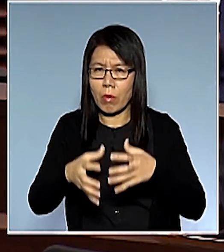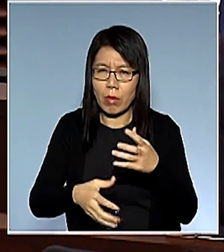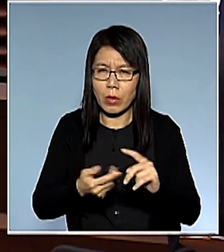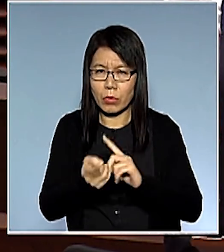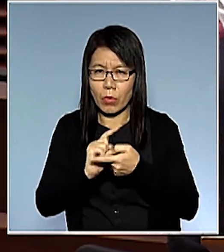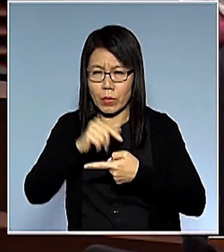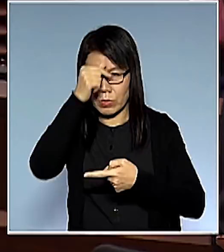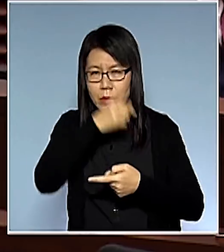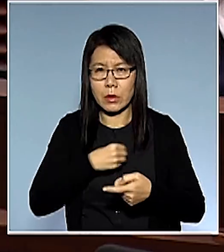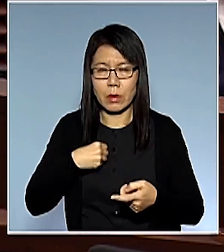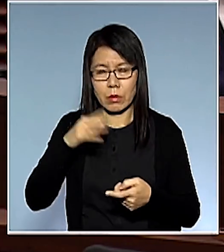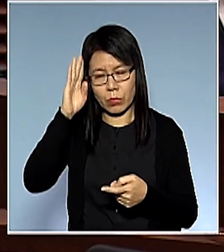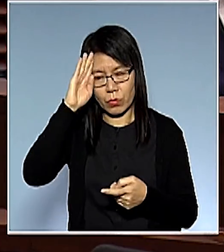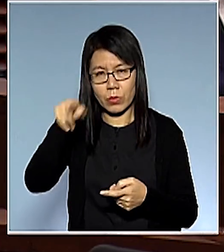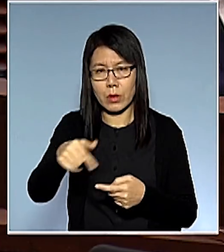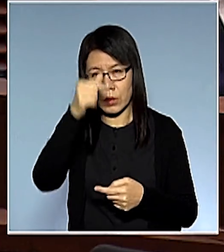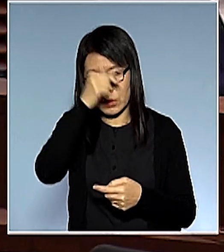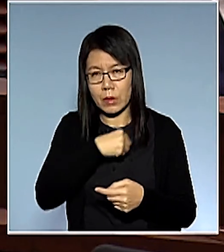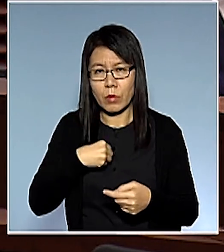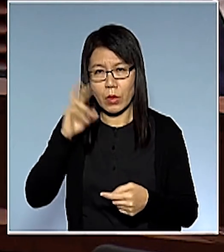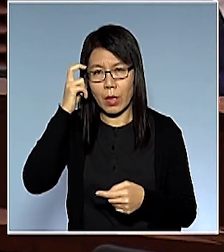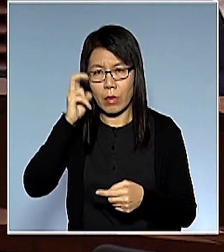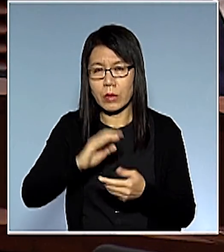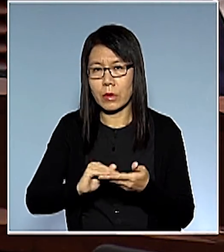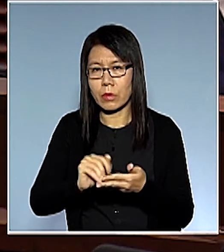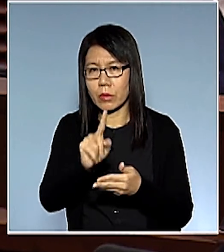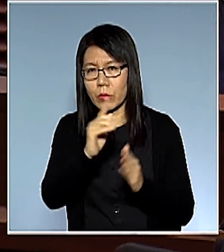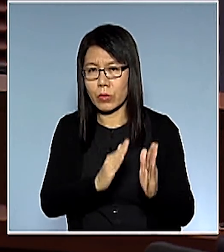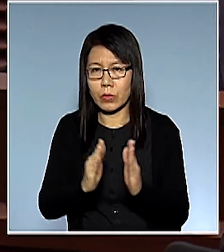生的話對不起醫生們你們考慮一下我應該怎麼處理